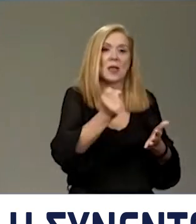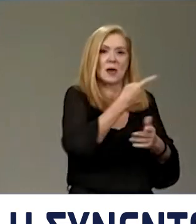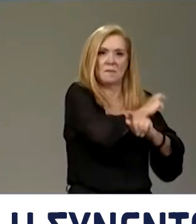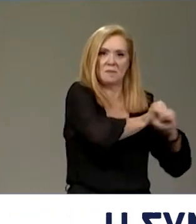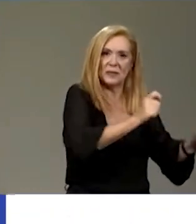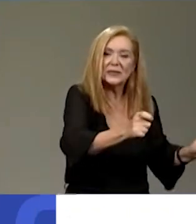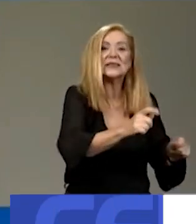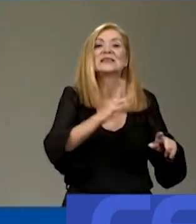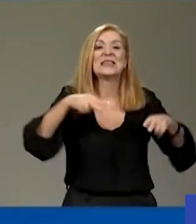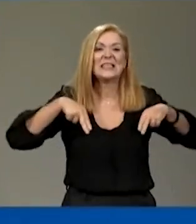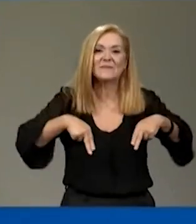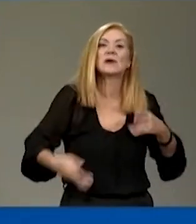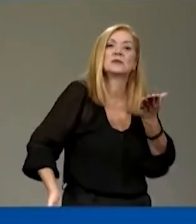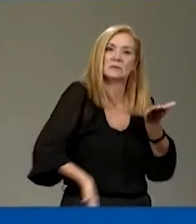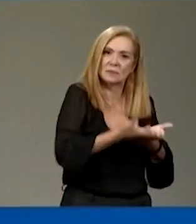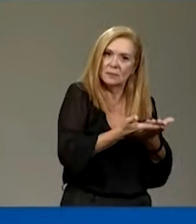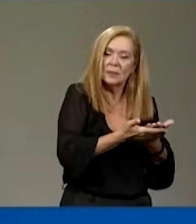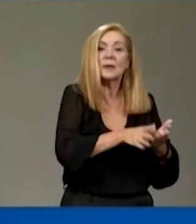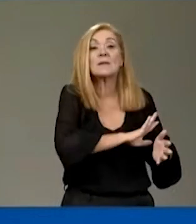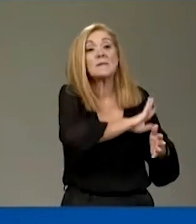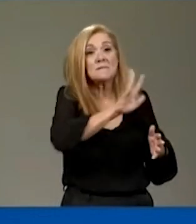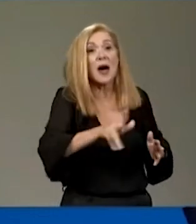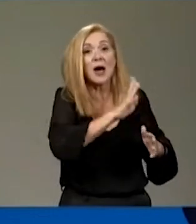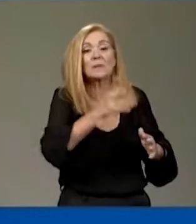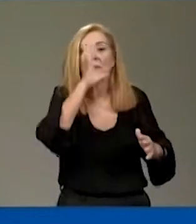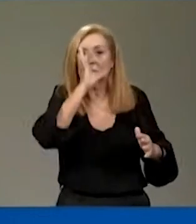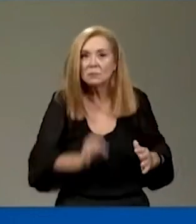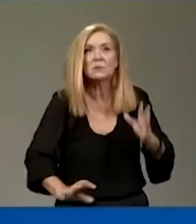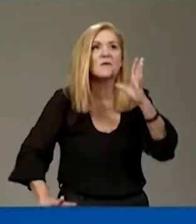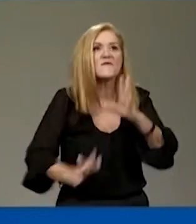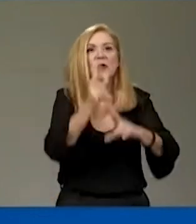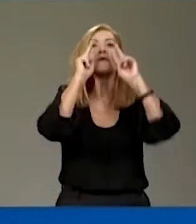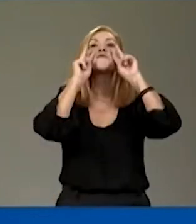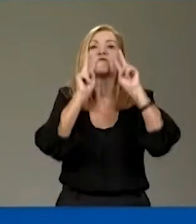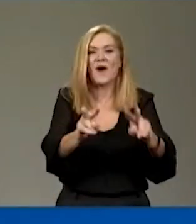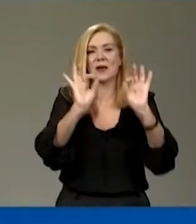παρεμβάσεις της κυβέρνησης θα συνεχίζονται έως ότου έχουμε πραγματική βελτίωση στο διαθέσιμο εισόδημα των πολιτών.